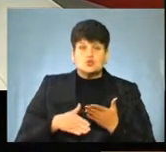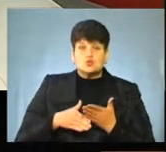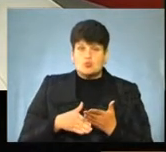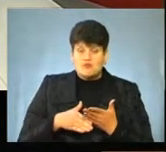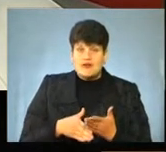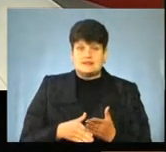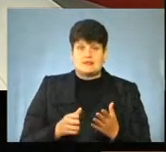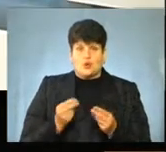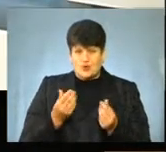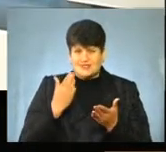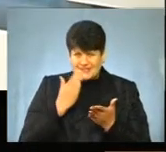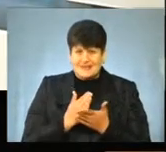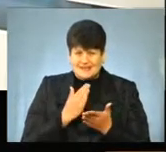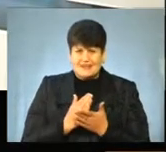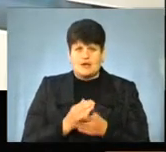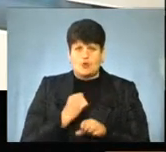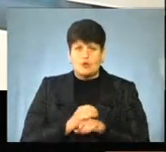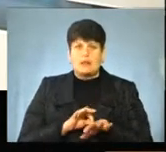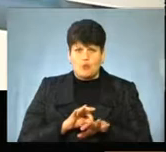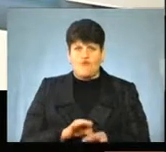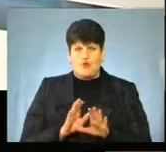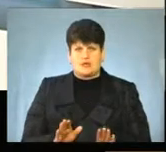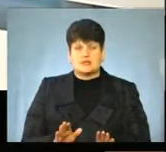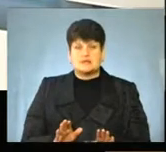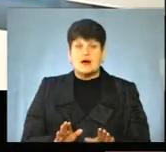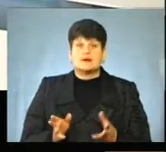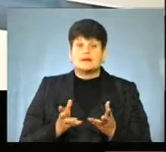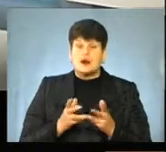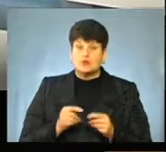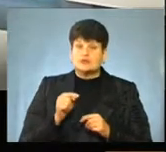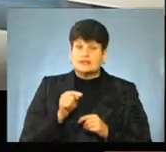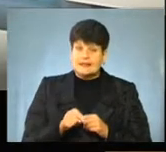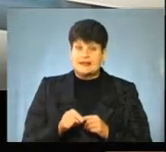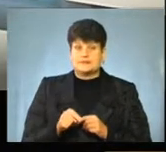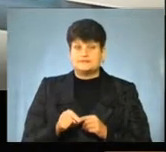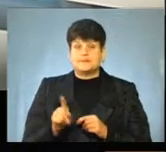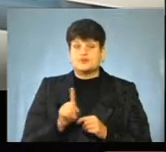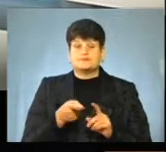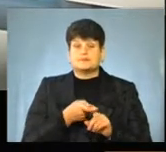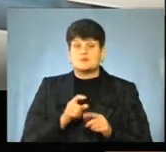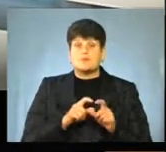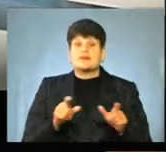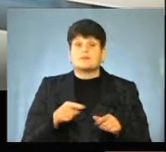тому що кошти є на рахунках, роботи проводяться. На рахунок таких об'єктів, які ви говорите, справа в тому, що,